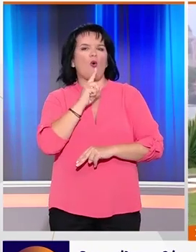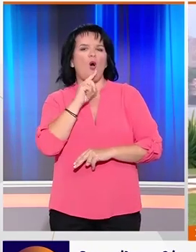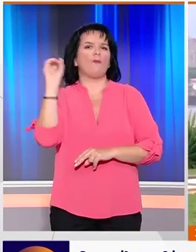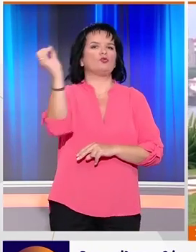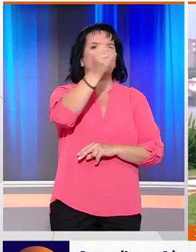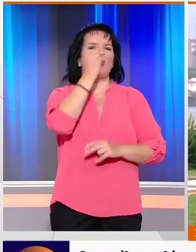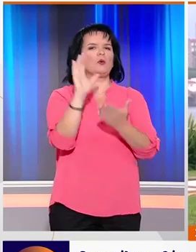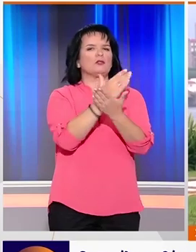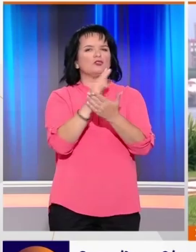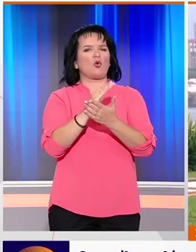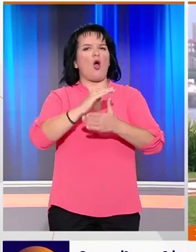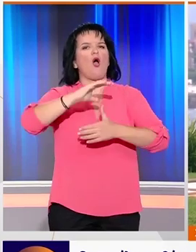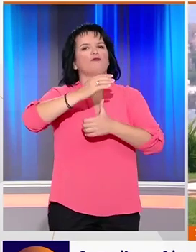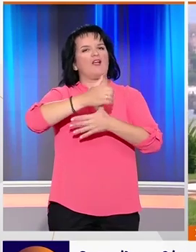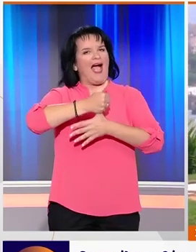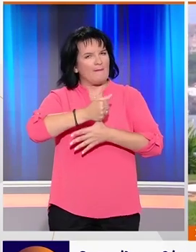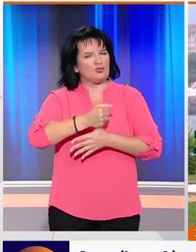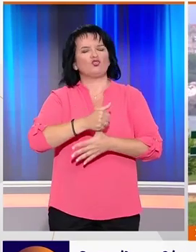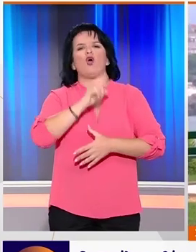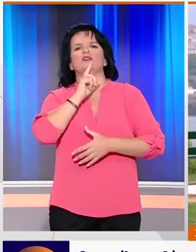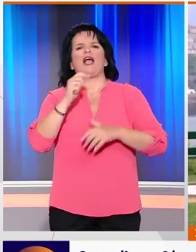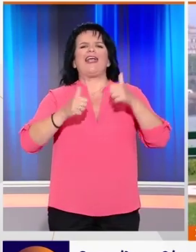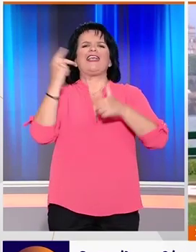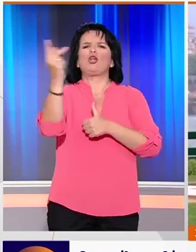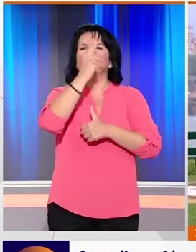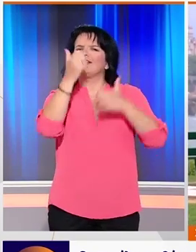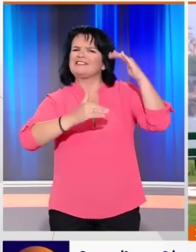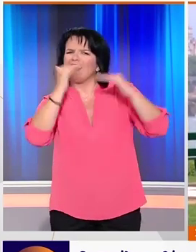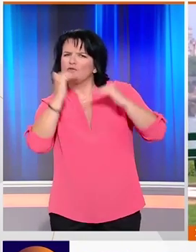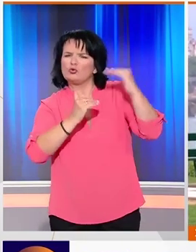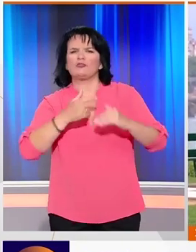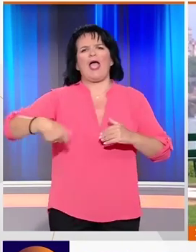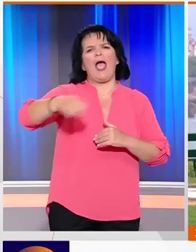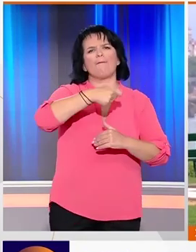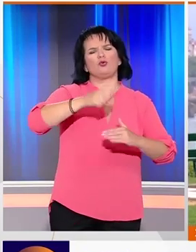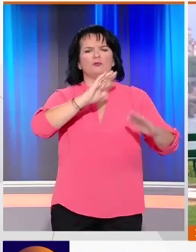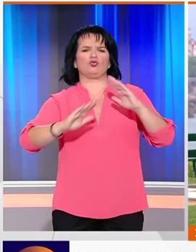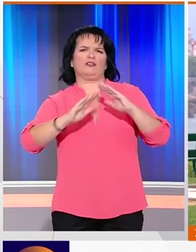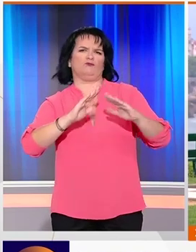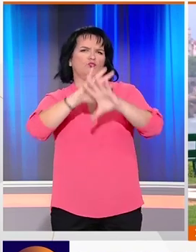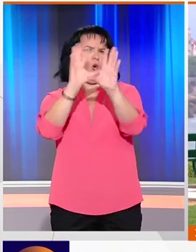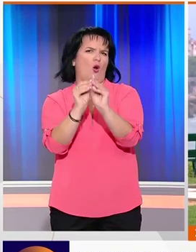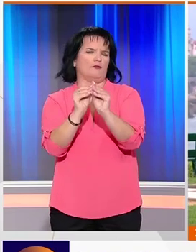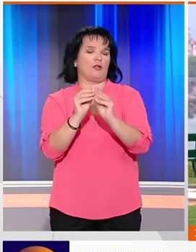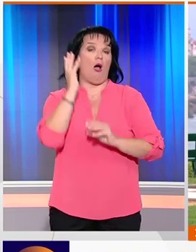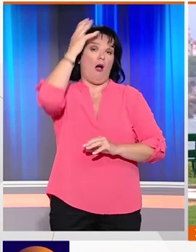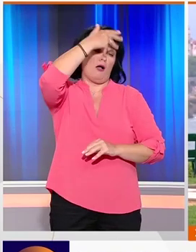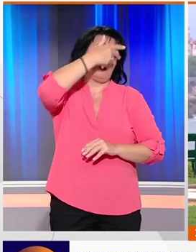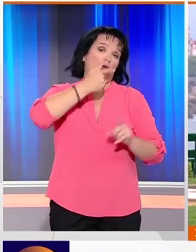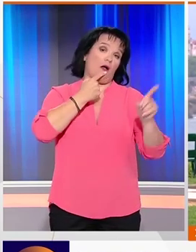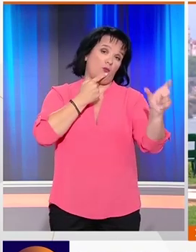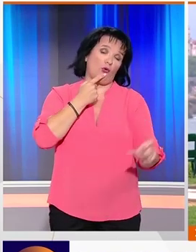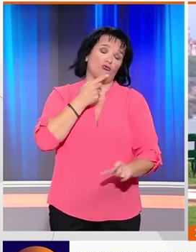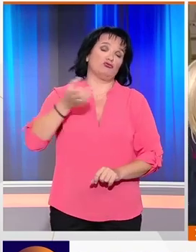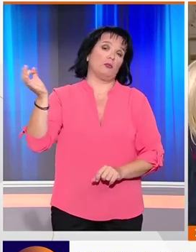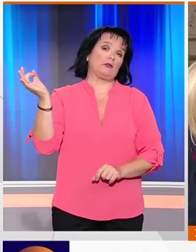η οικολογική καταστροφή στον Αμαζόνιο, το Brexit, οι οικονομικές ανισότητες και το ζήτημα του εμπορικού προστατευτισμού. Για τον Τόναρτ Τραμπ βέβαια όλα